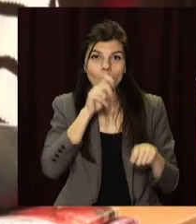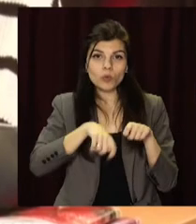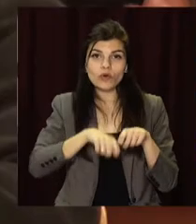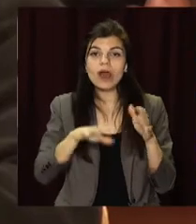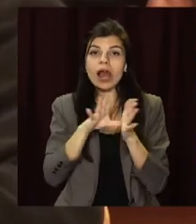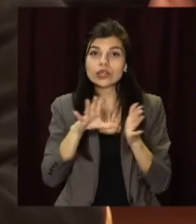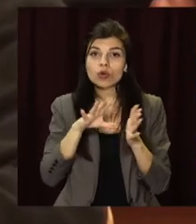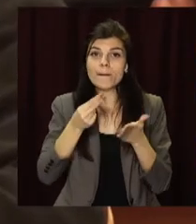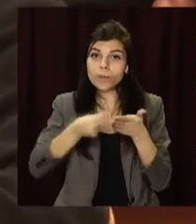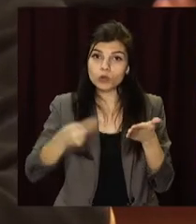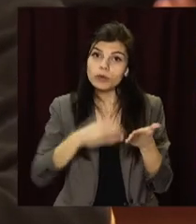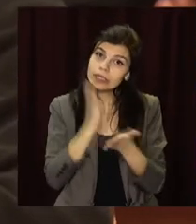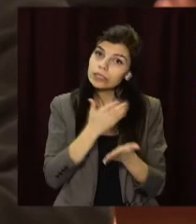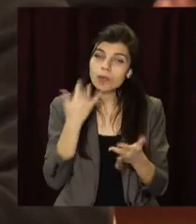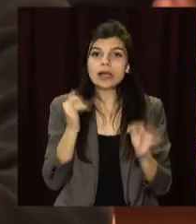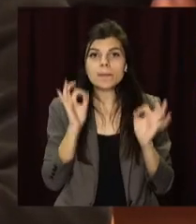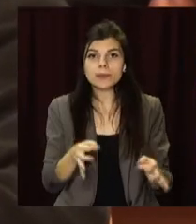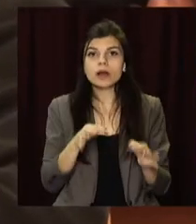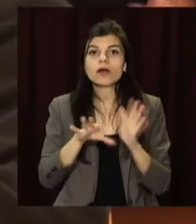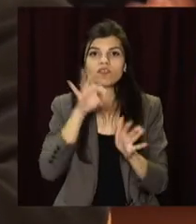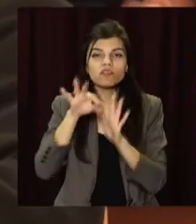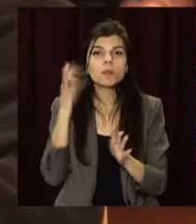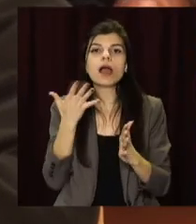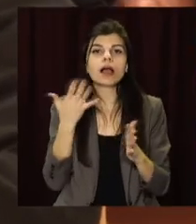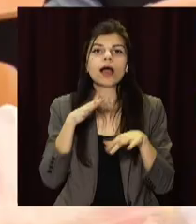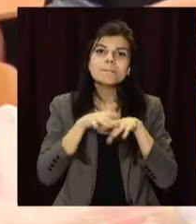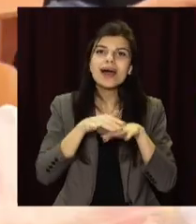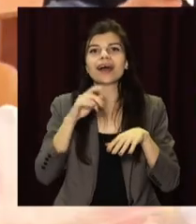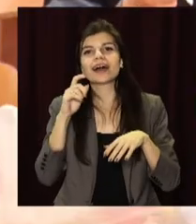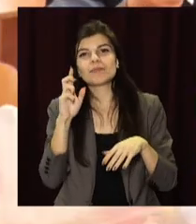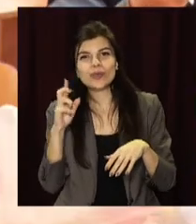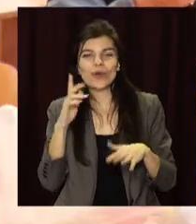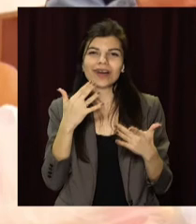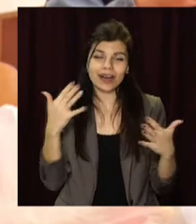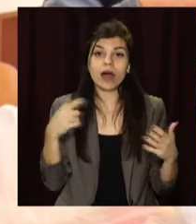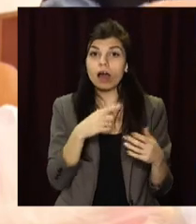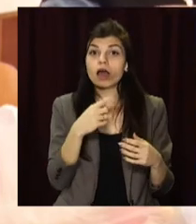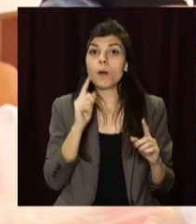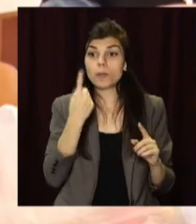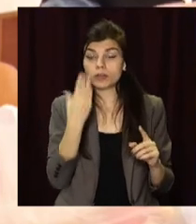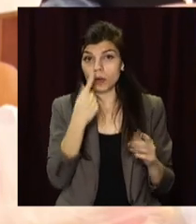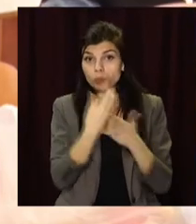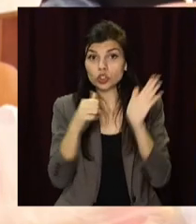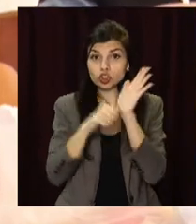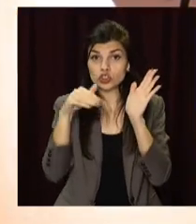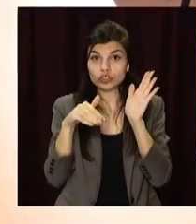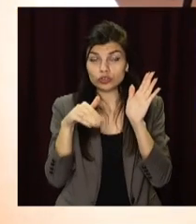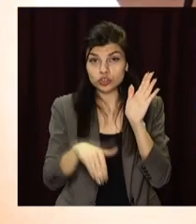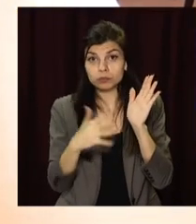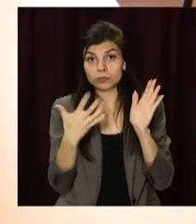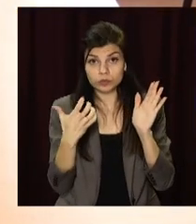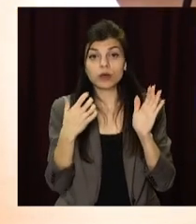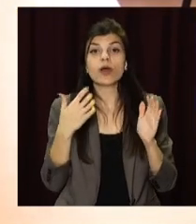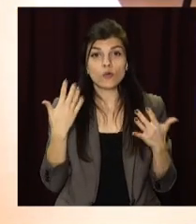електронного підпису та правильність обрання предметів. У перший день на ЗНО вже встигли зареєструватися понад 6,5 тисячі мешканців